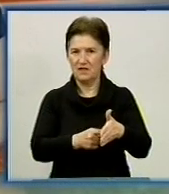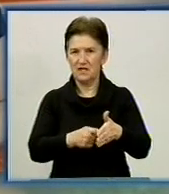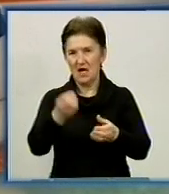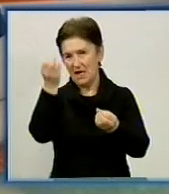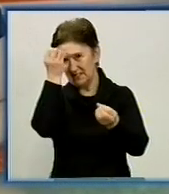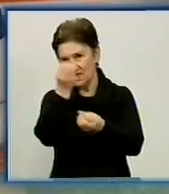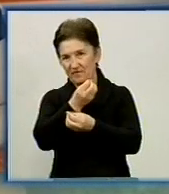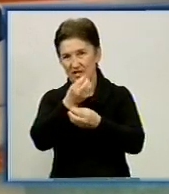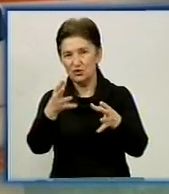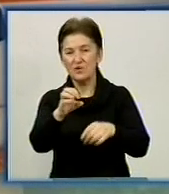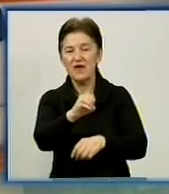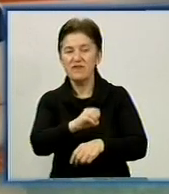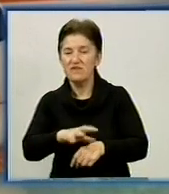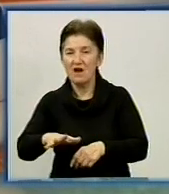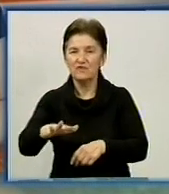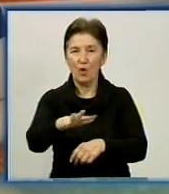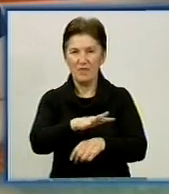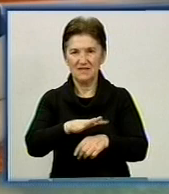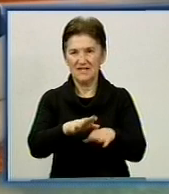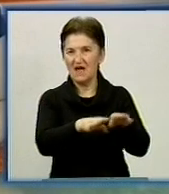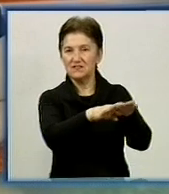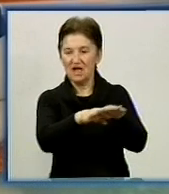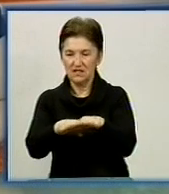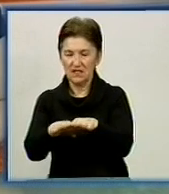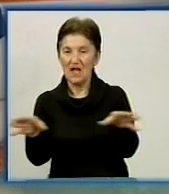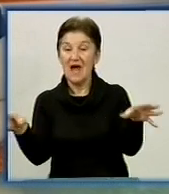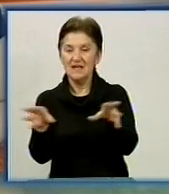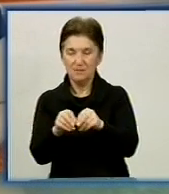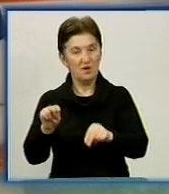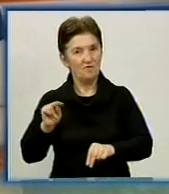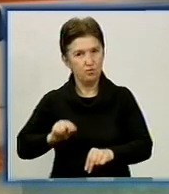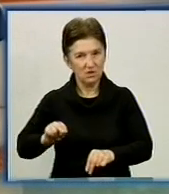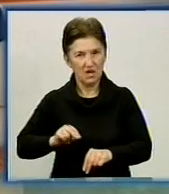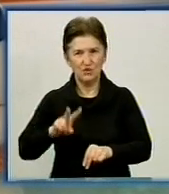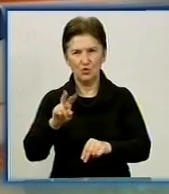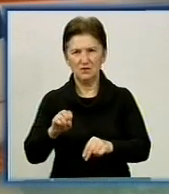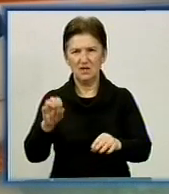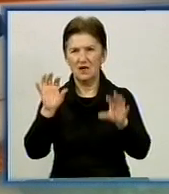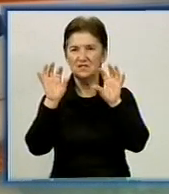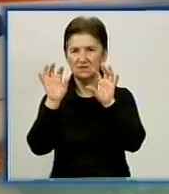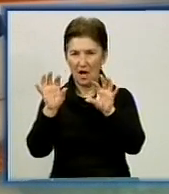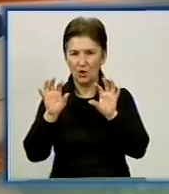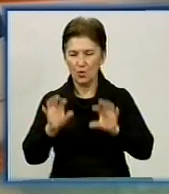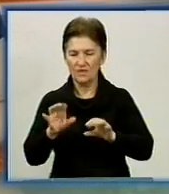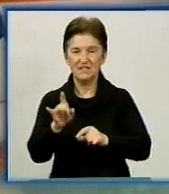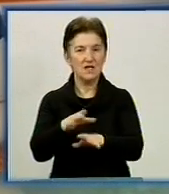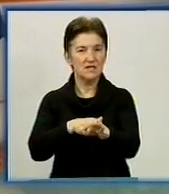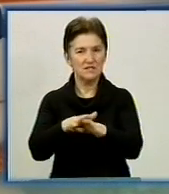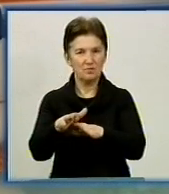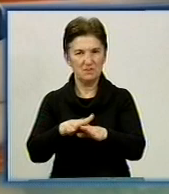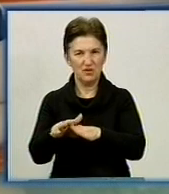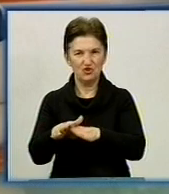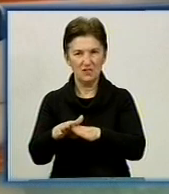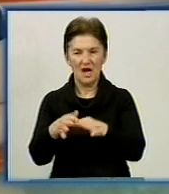європейські стандарти діяльності ЗМІ, а свою співпрацю з ними будуватиме на засадах законності, забезпечення свободи слова